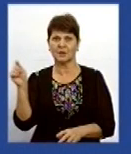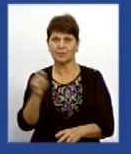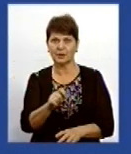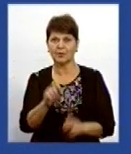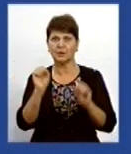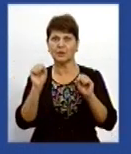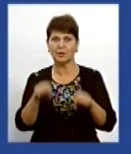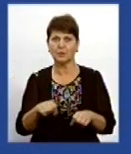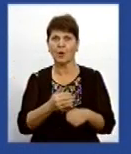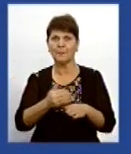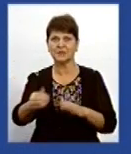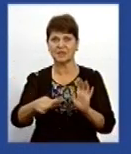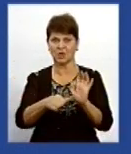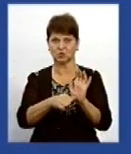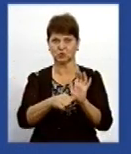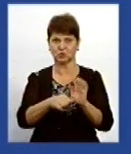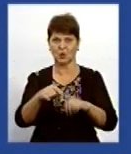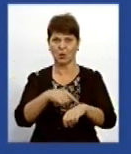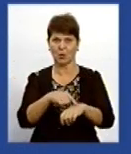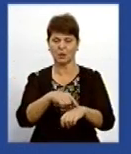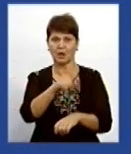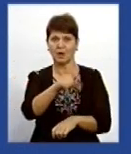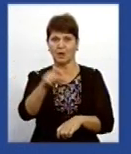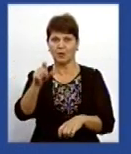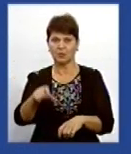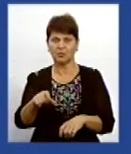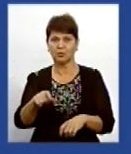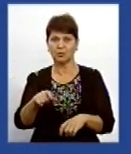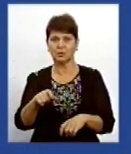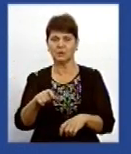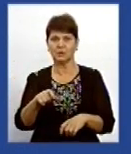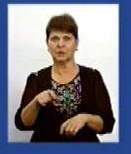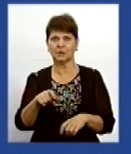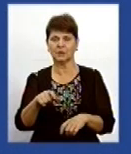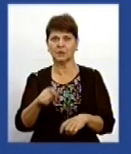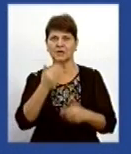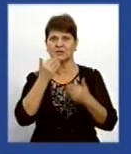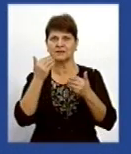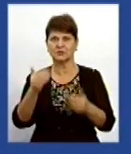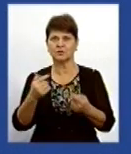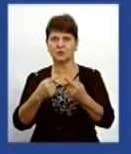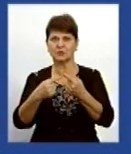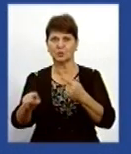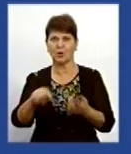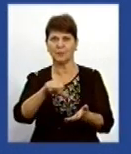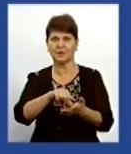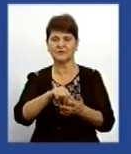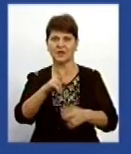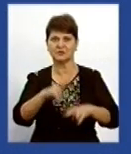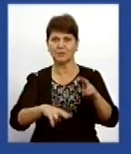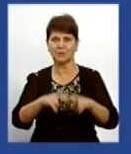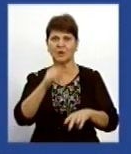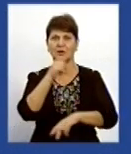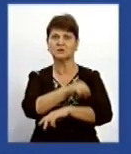може, тільки після 6-ї години. Люди, де дзвонилися до іншої представника забудовника, наповідомили, що вона за кордоном.